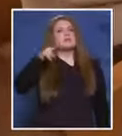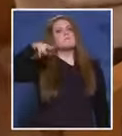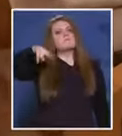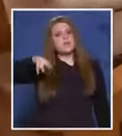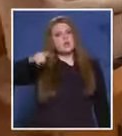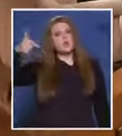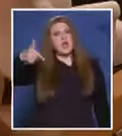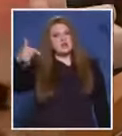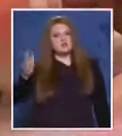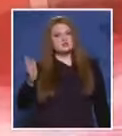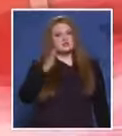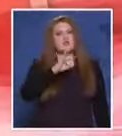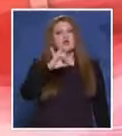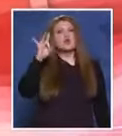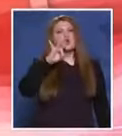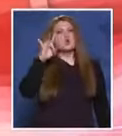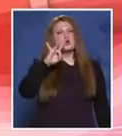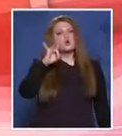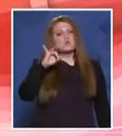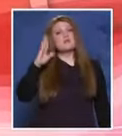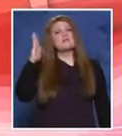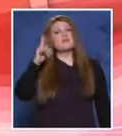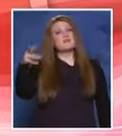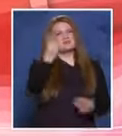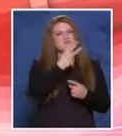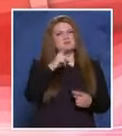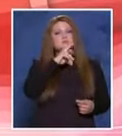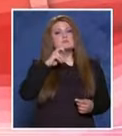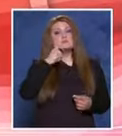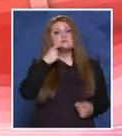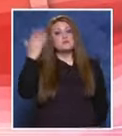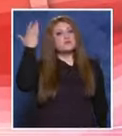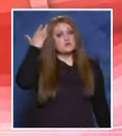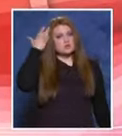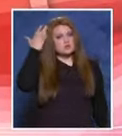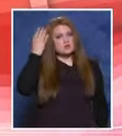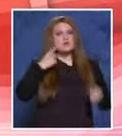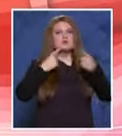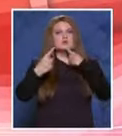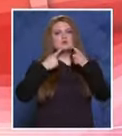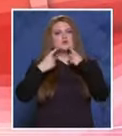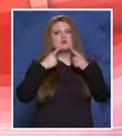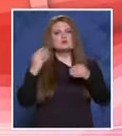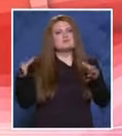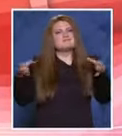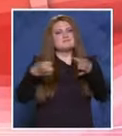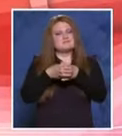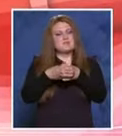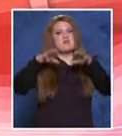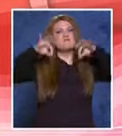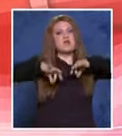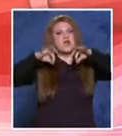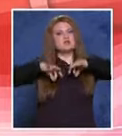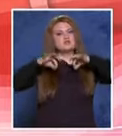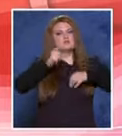Маринов Ганчев и Румен Юлианов Варбанов за виновни в това, че при условията на съучастие, в качеството си